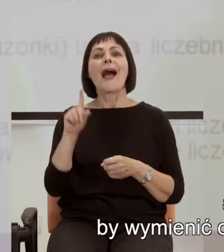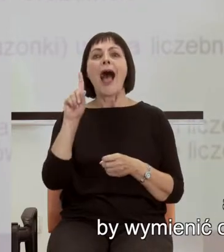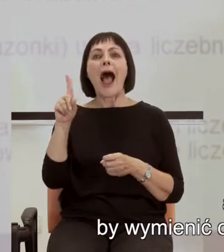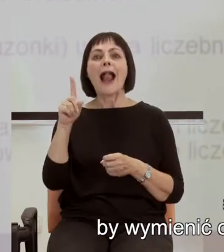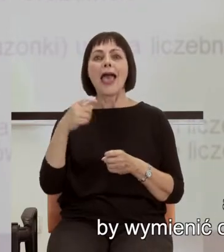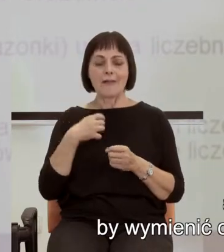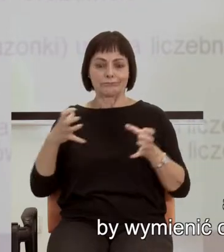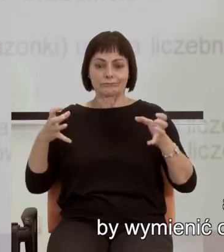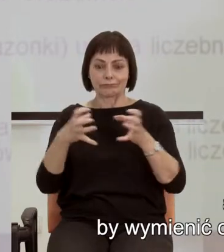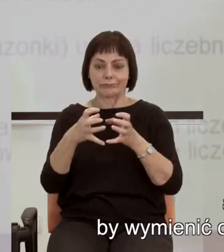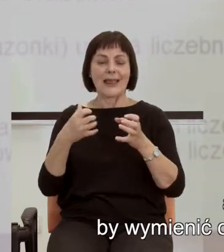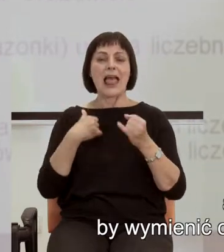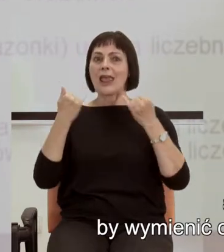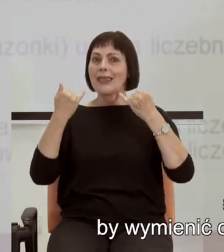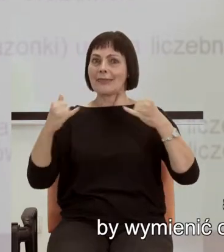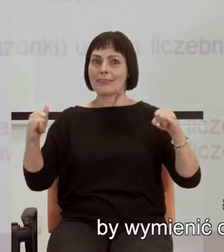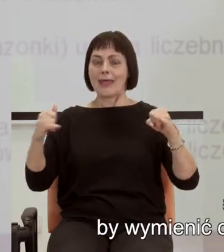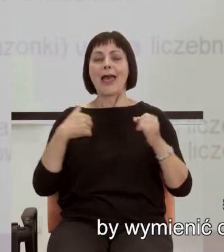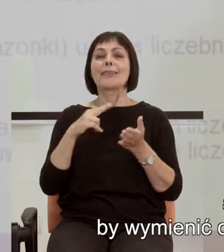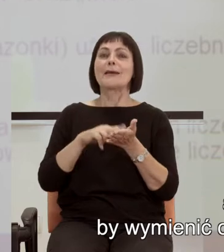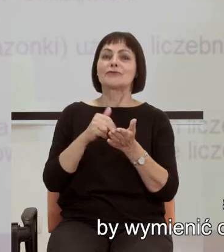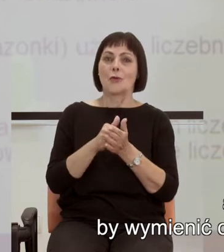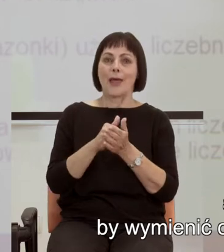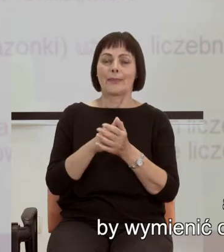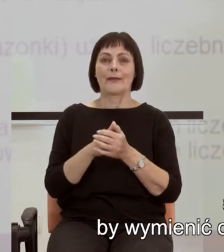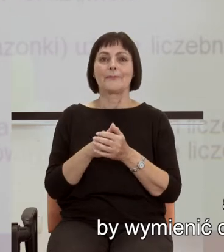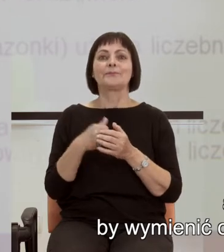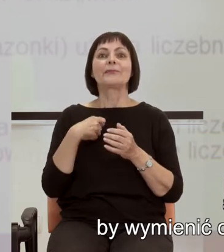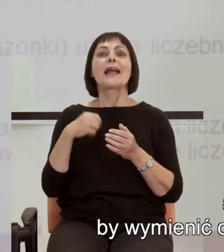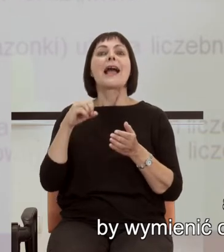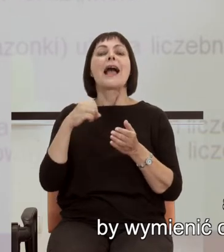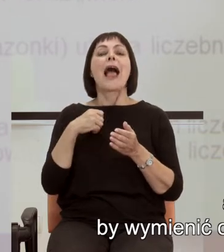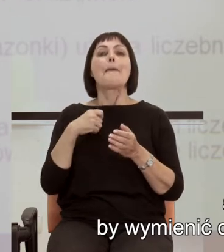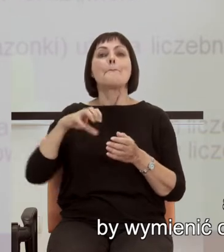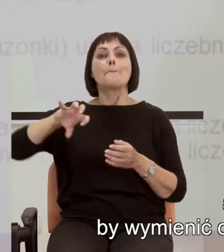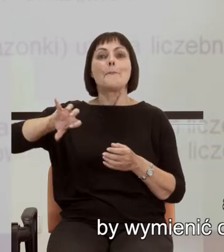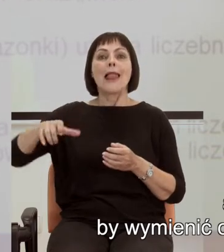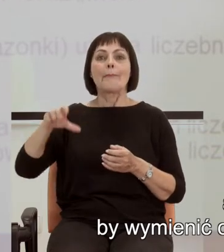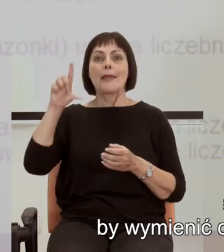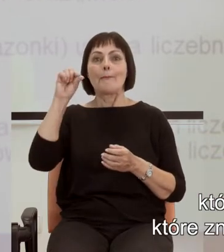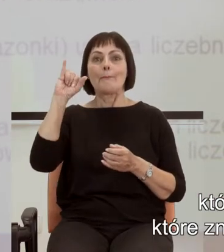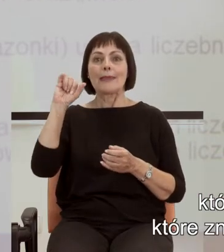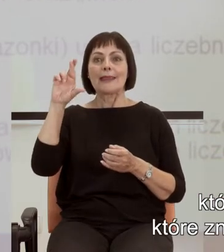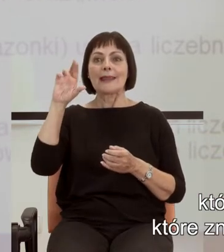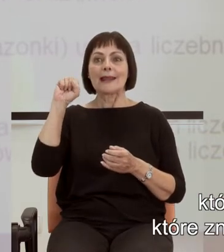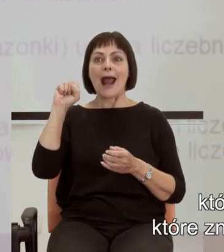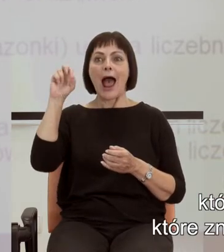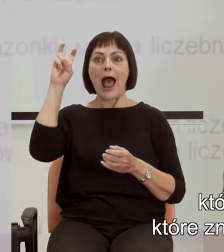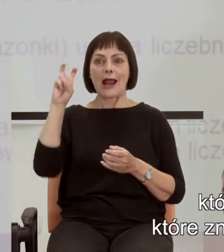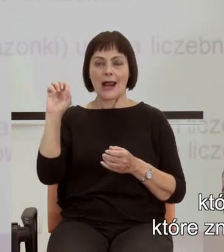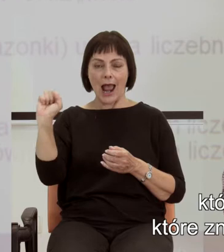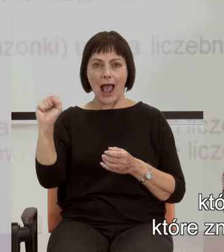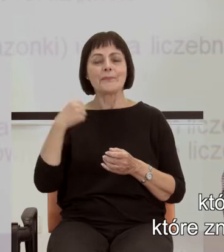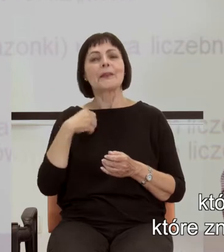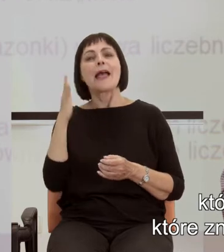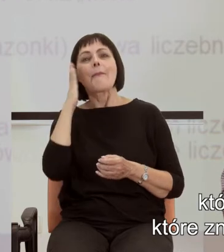ale ich zasób jest kompletnie inny. By wymienić choćby taki skrajny przypadek plemienia Piracha, które zamieszkuje